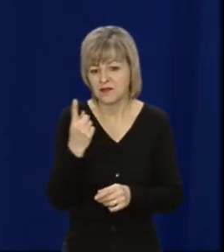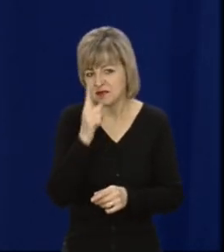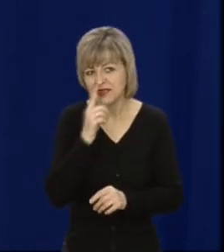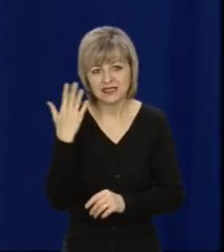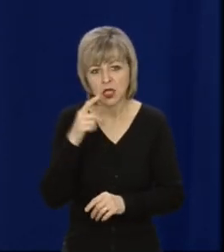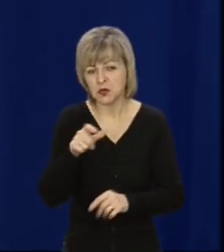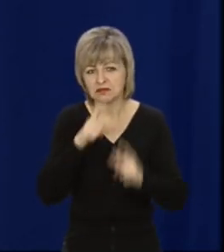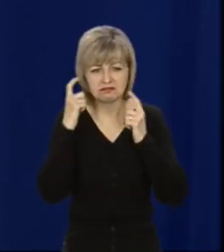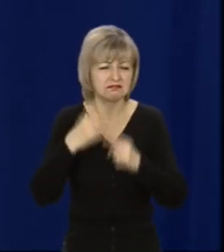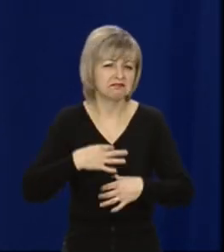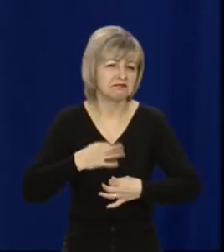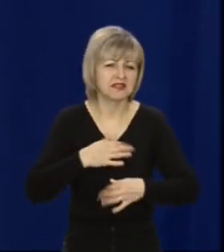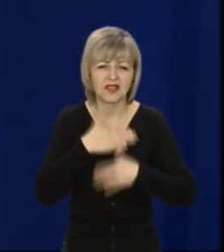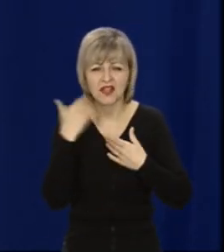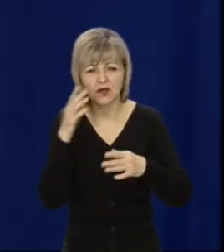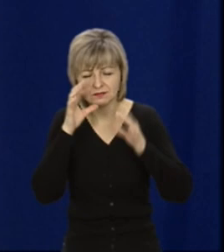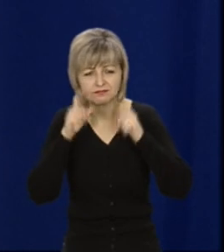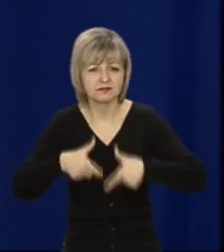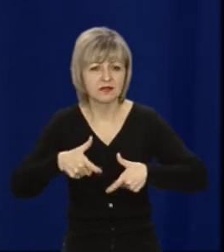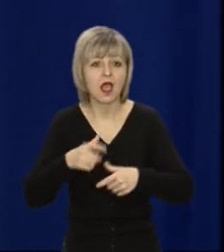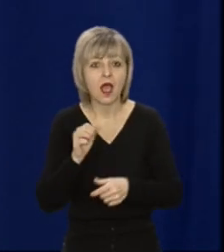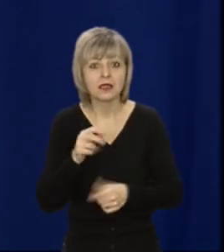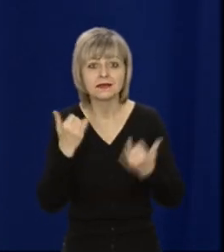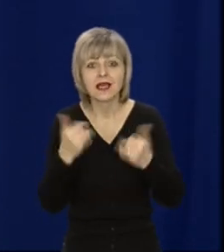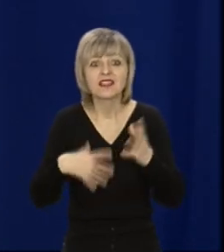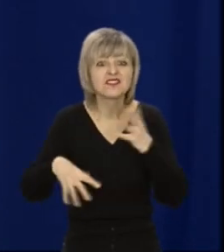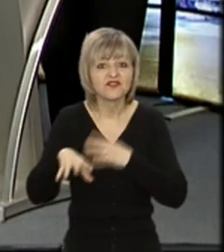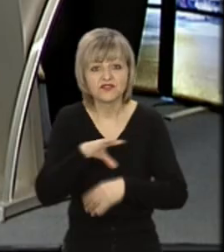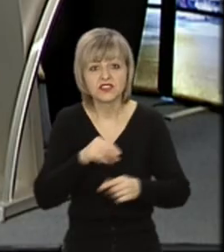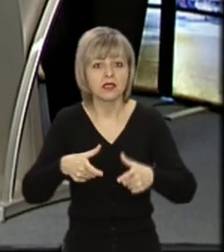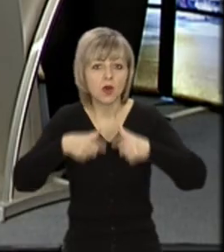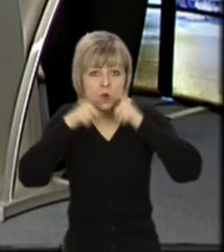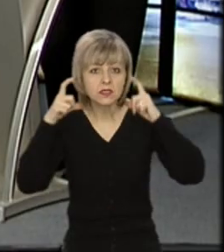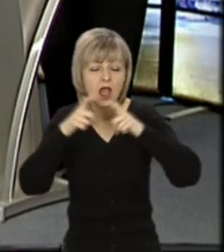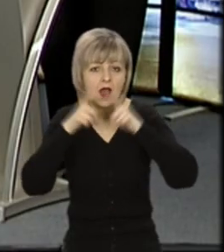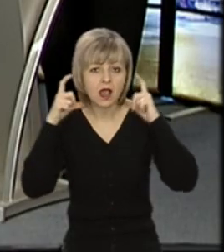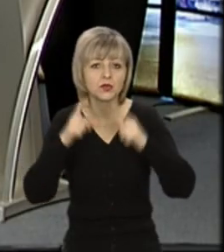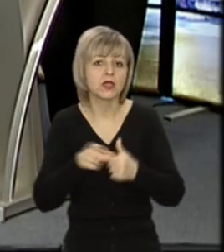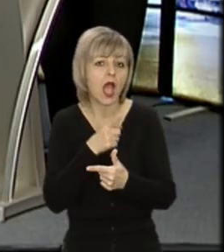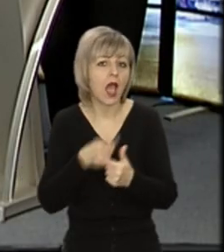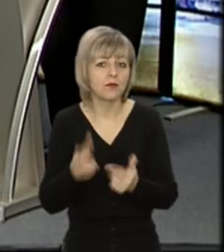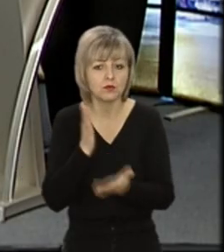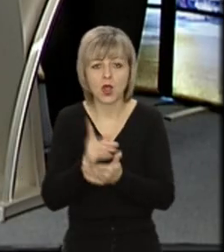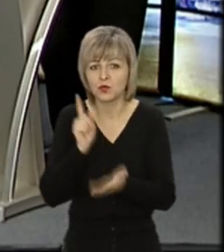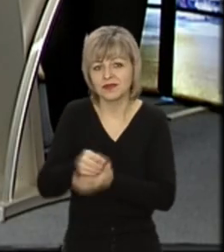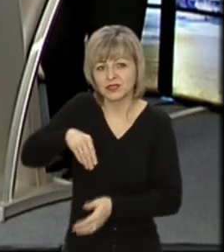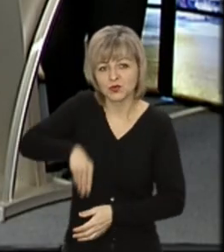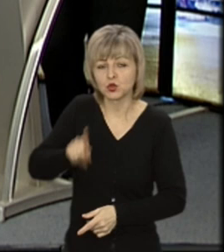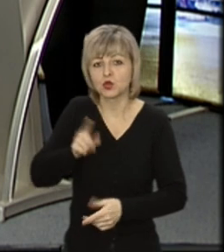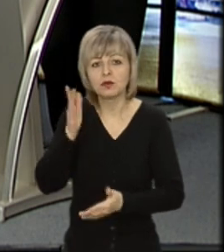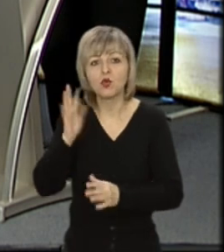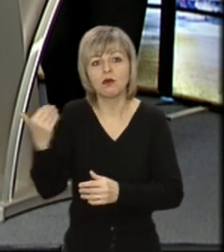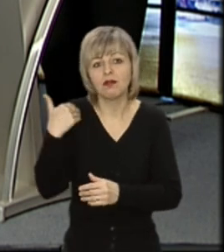одягали, але зараз дійсно усі все-таки здебільшого їх одягають або мають з собою, щоб одразу